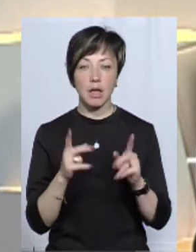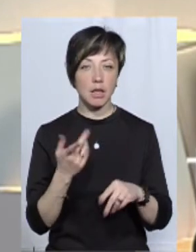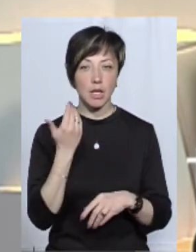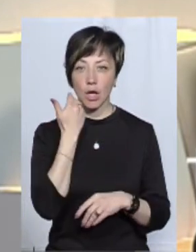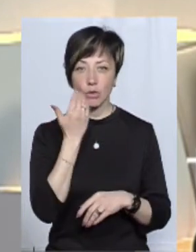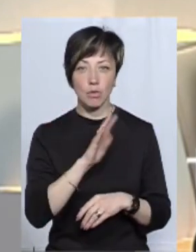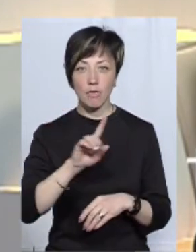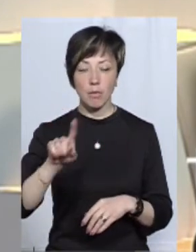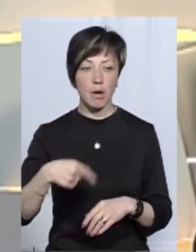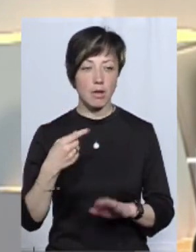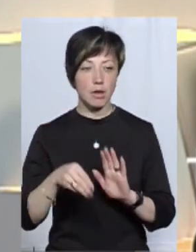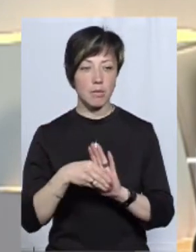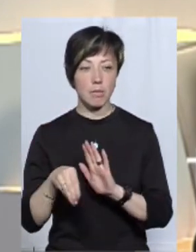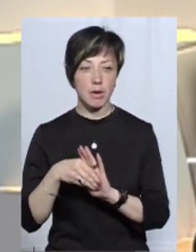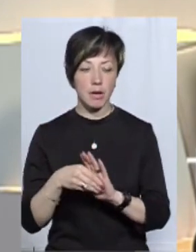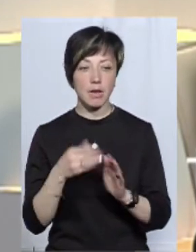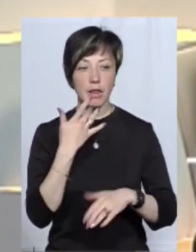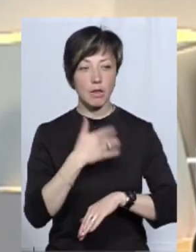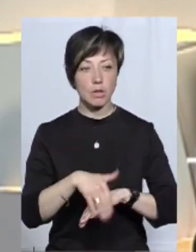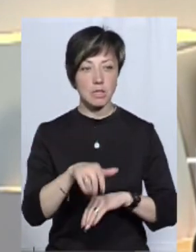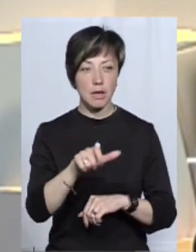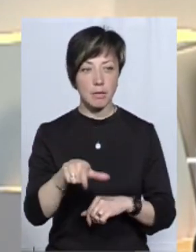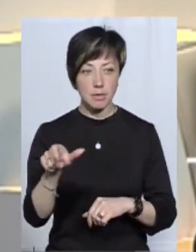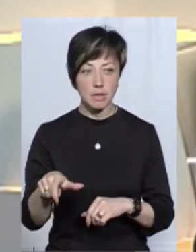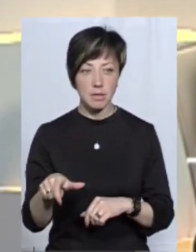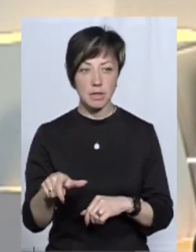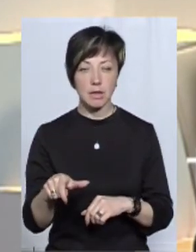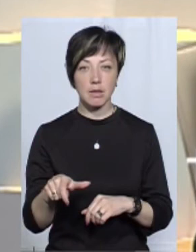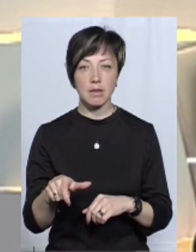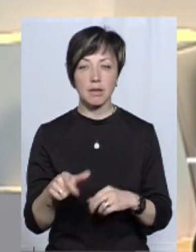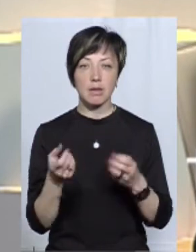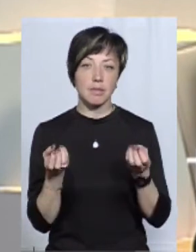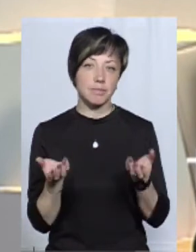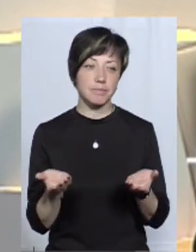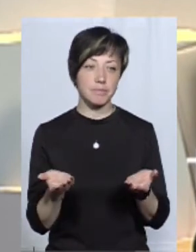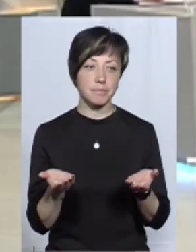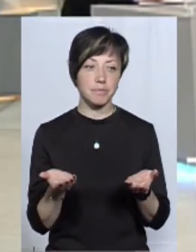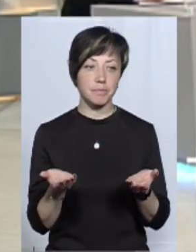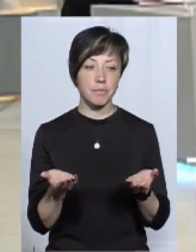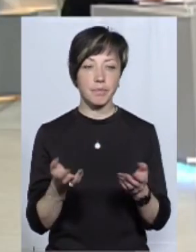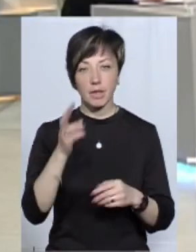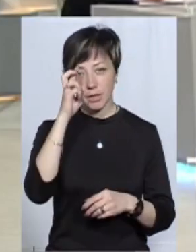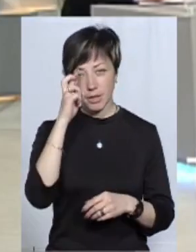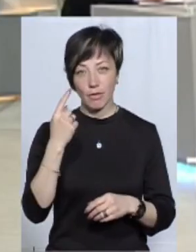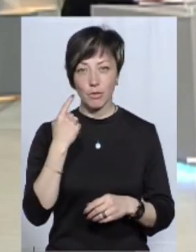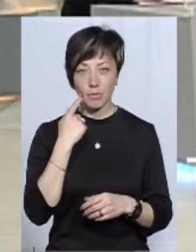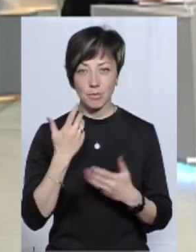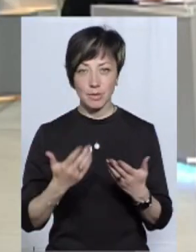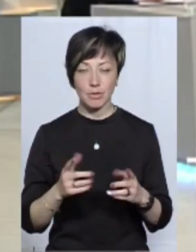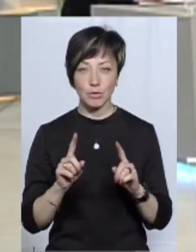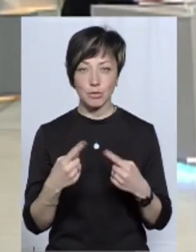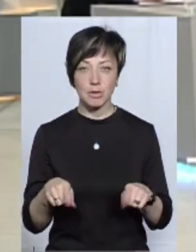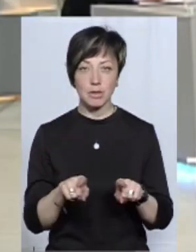не соромлячись, вимагають хабарів від зоноземців. І тут, знаєте, так, як кажуть, за державу обідно.